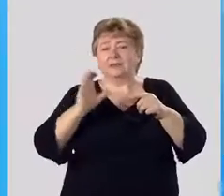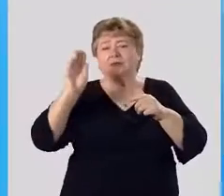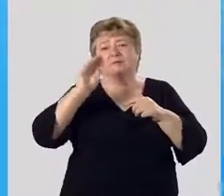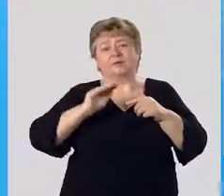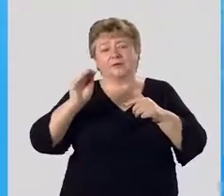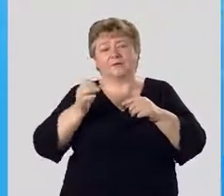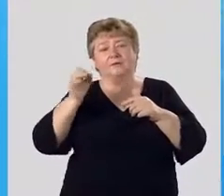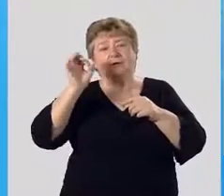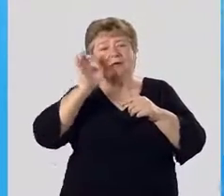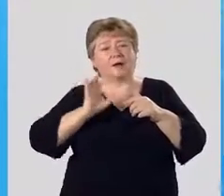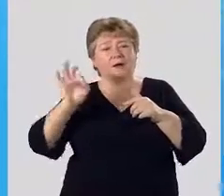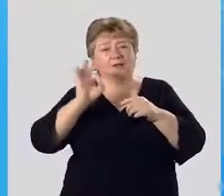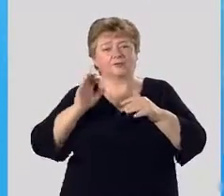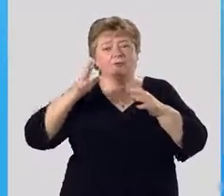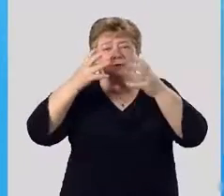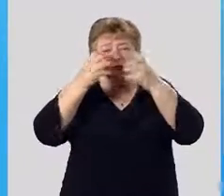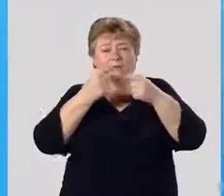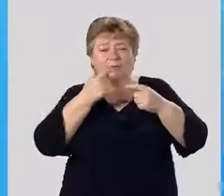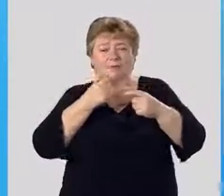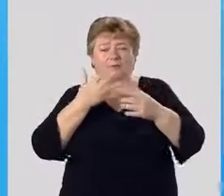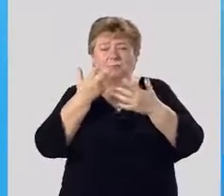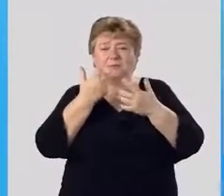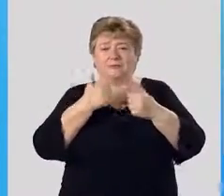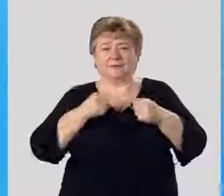фиолетовый, оранжевый и темно-бордовый оттенки.